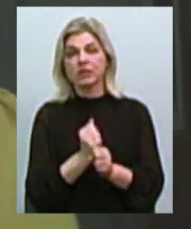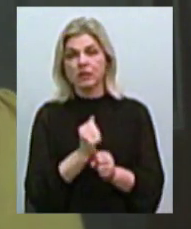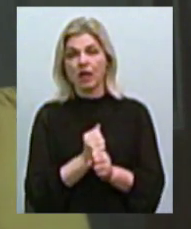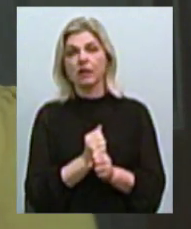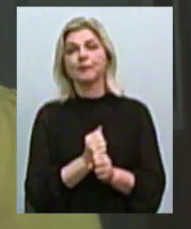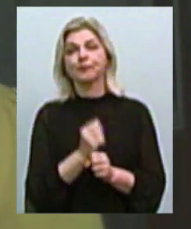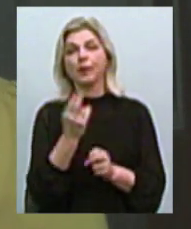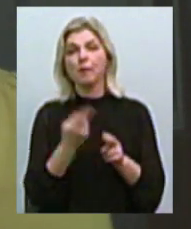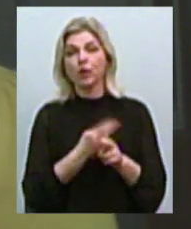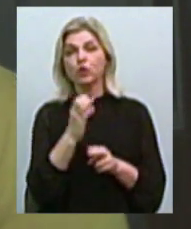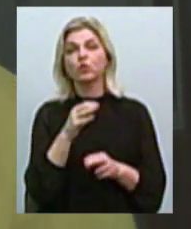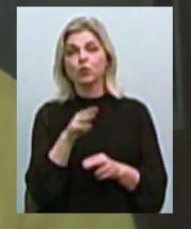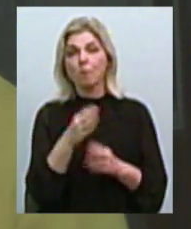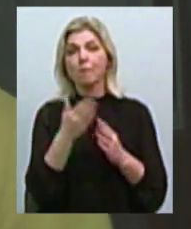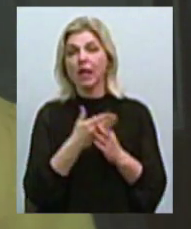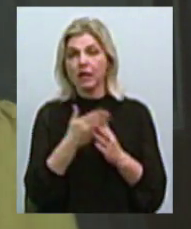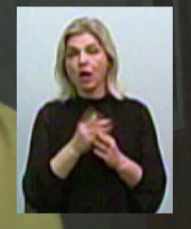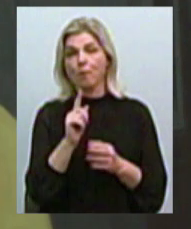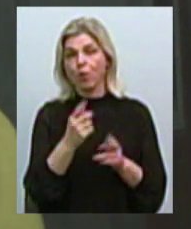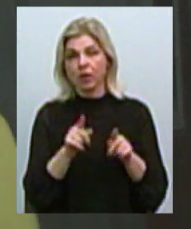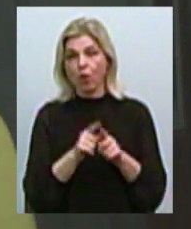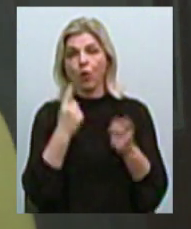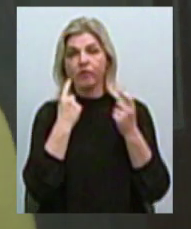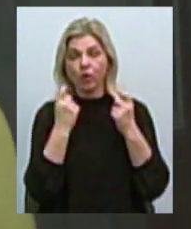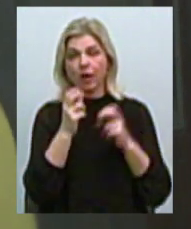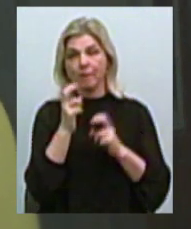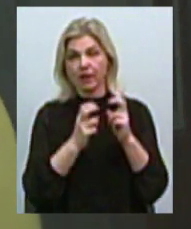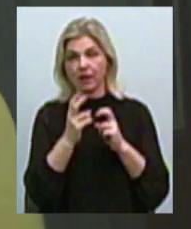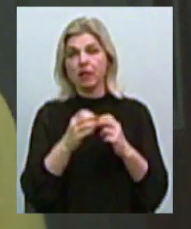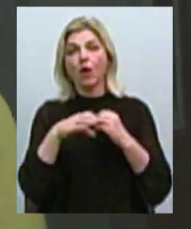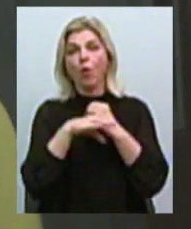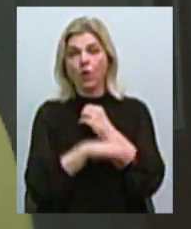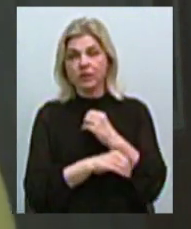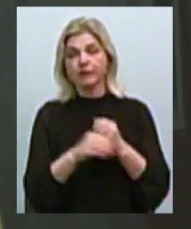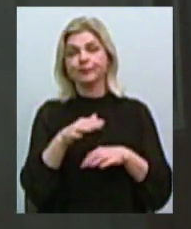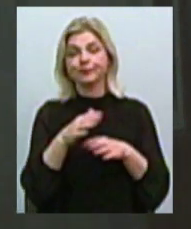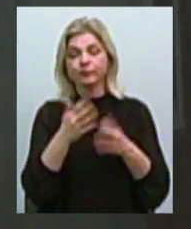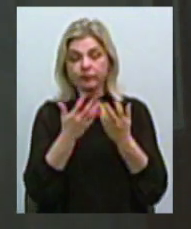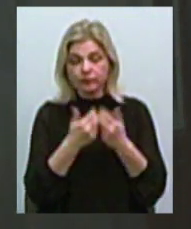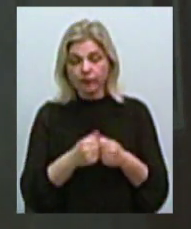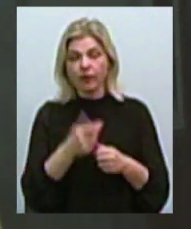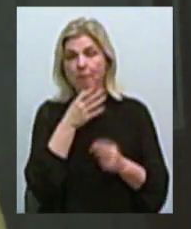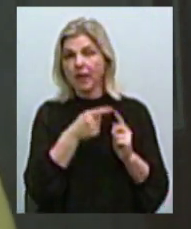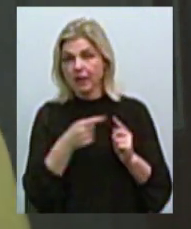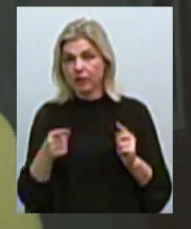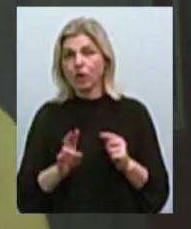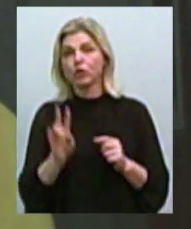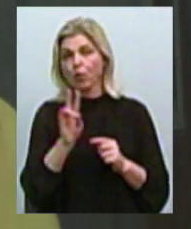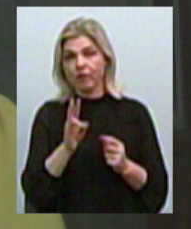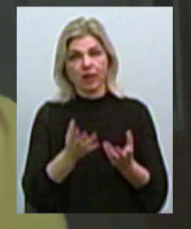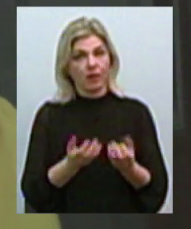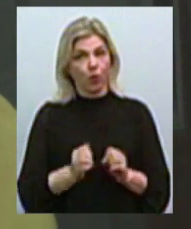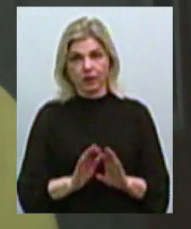сум нарахованих пільг, тому що цю інформацію підприємство на кінець розрахункового періоду, тобто листопада місяця, не